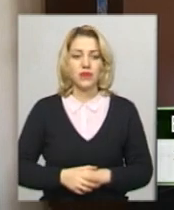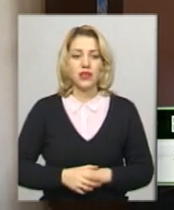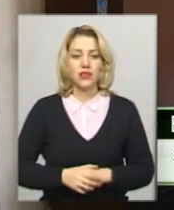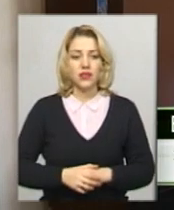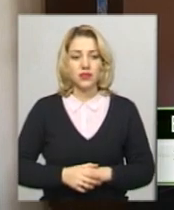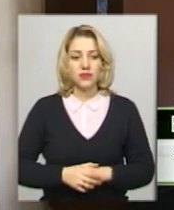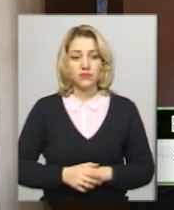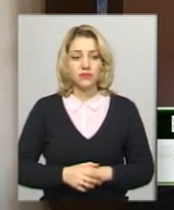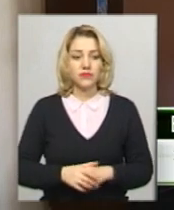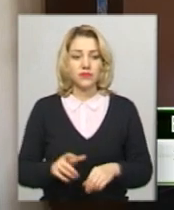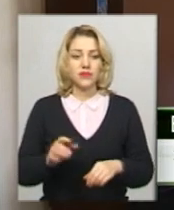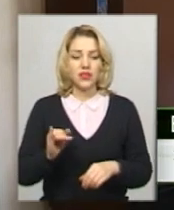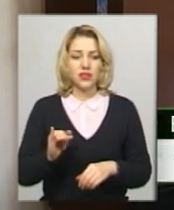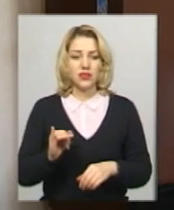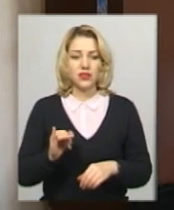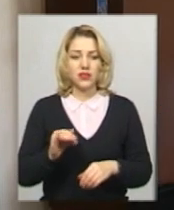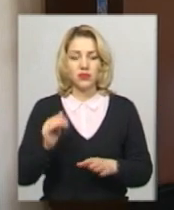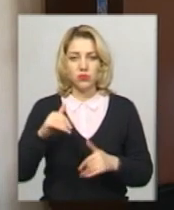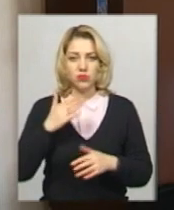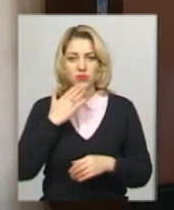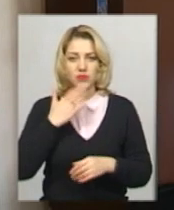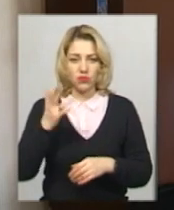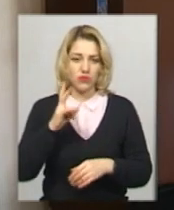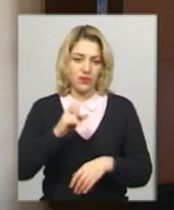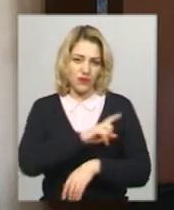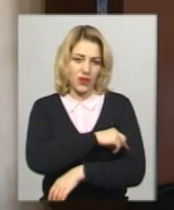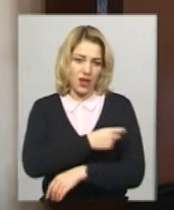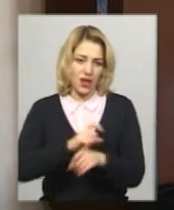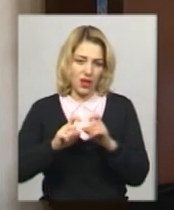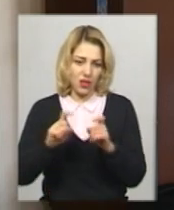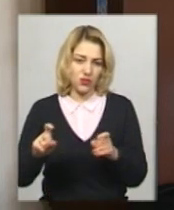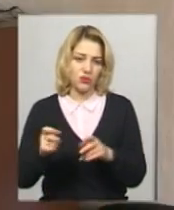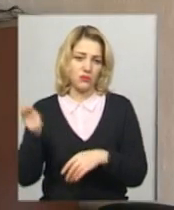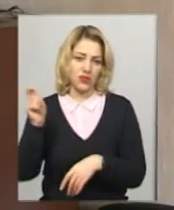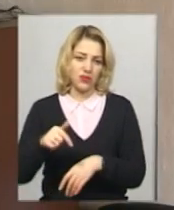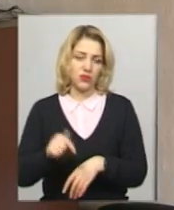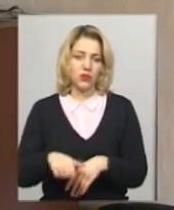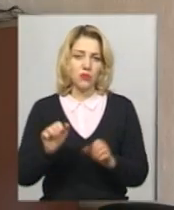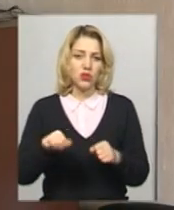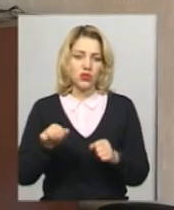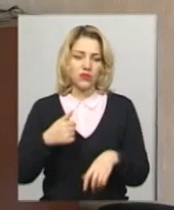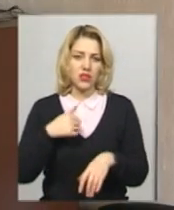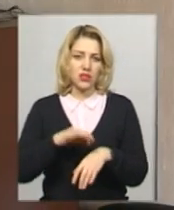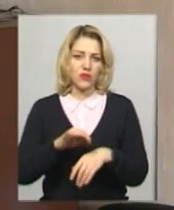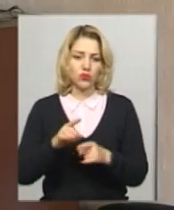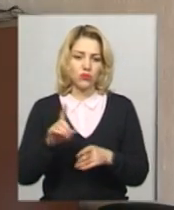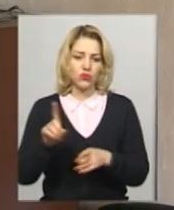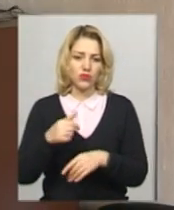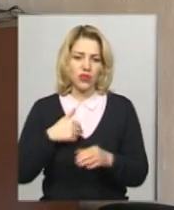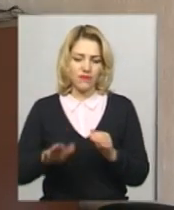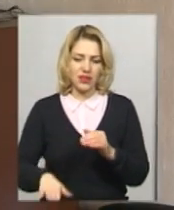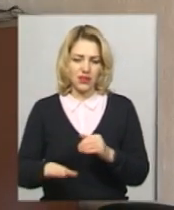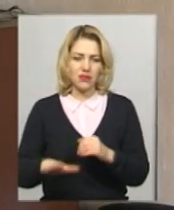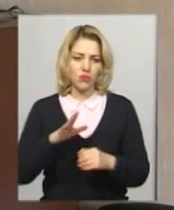потім звернувся в лікарню, приїхав сюди. Можливо, я захворів, тому що я в дитинстві був